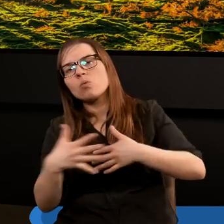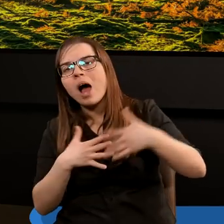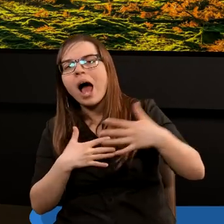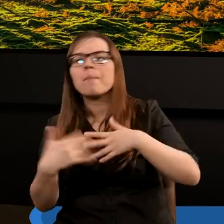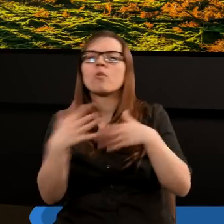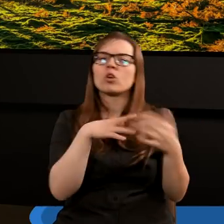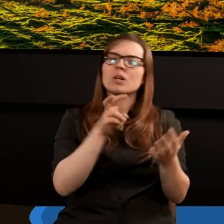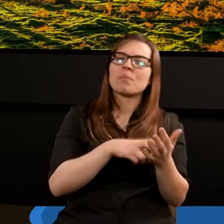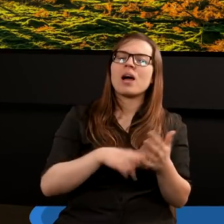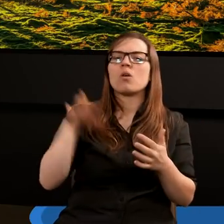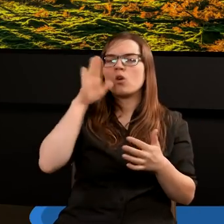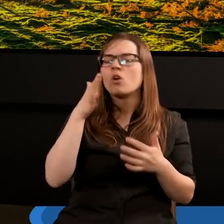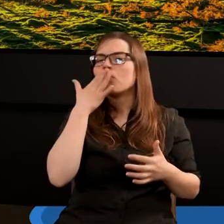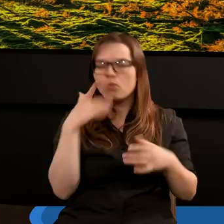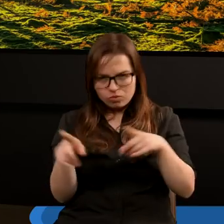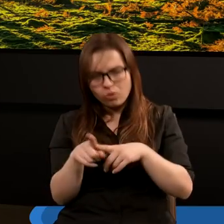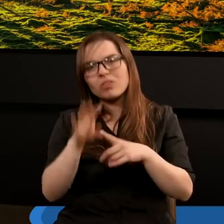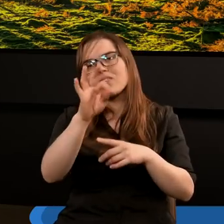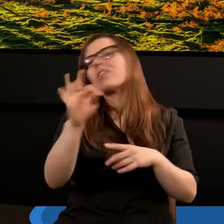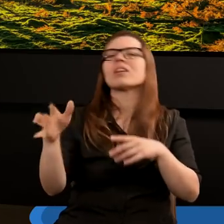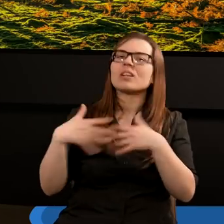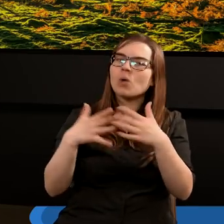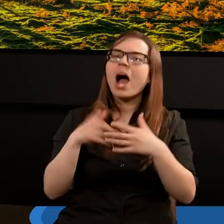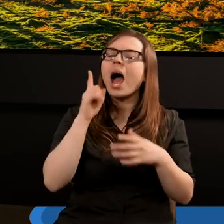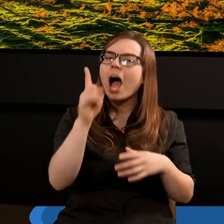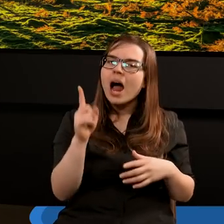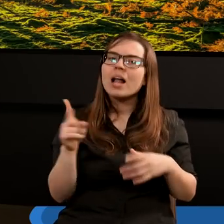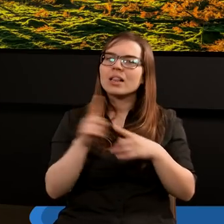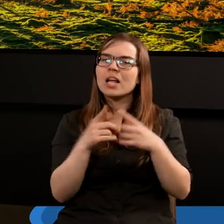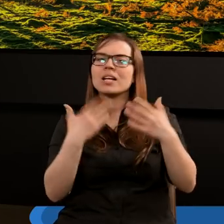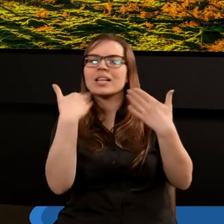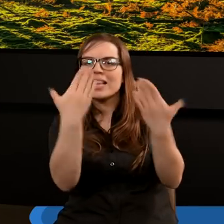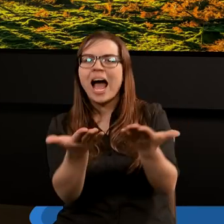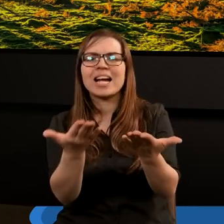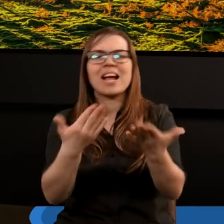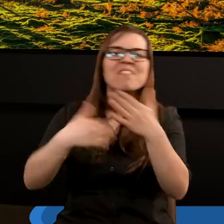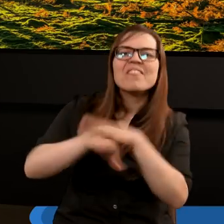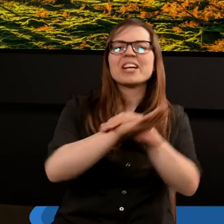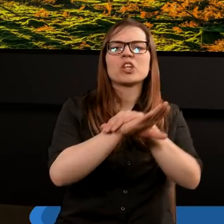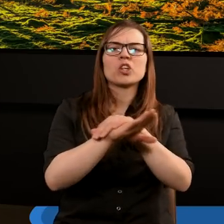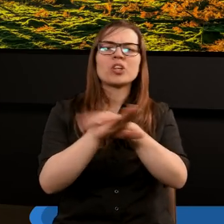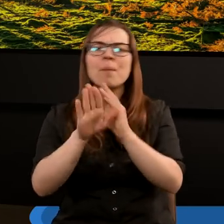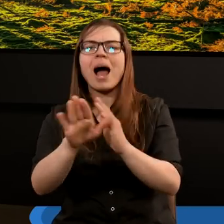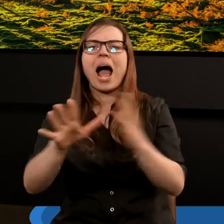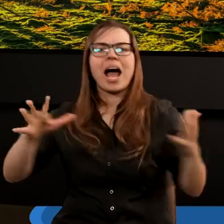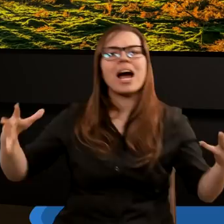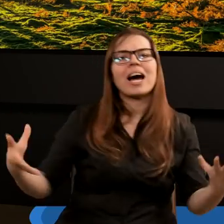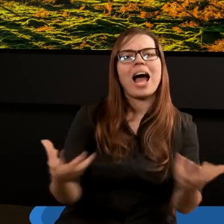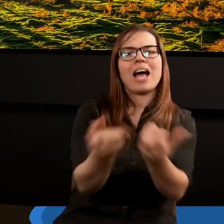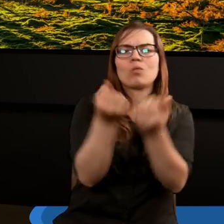braki, Bóg mówi również o naszych słabościach, ale wskazuje drogę wyjścia. Zawsze. Mówi o ratunku.